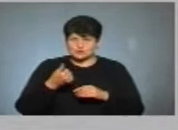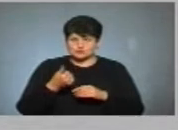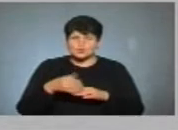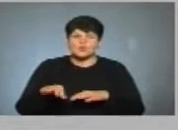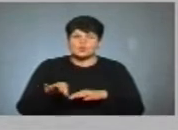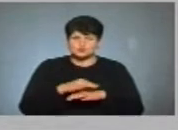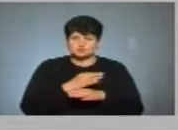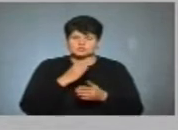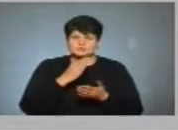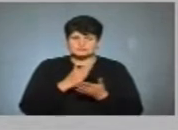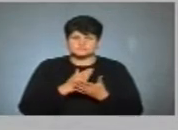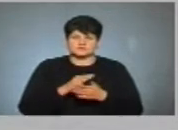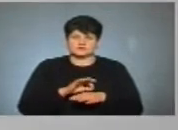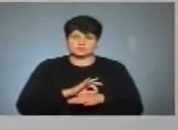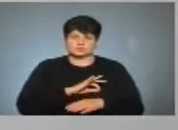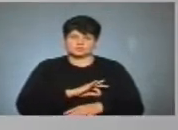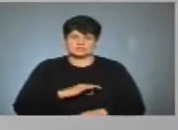Одружений – виховує сина.